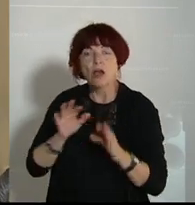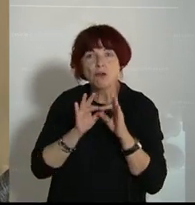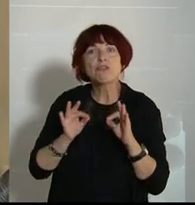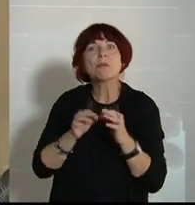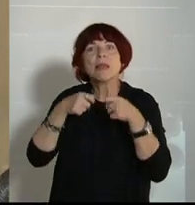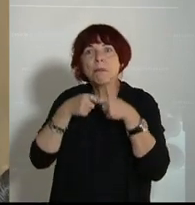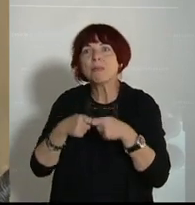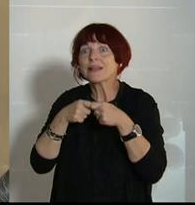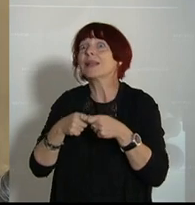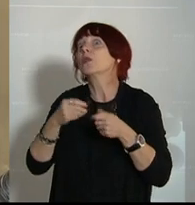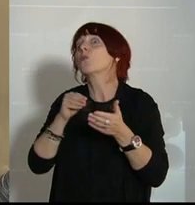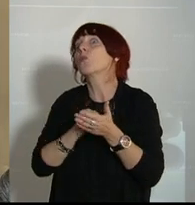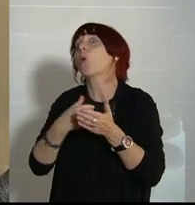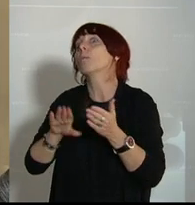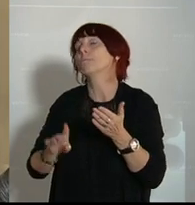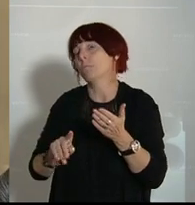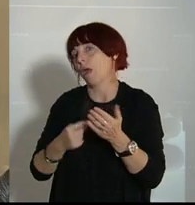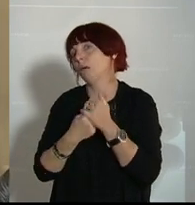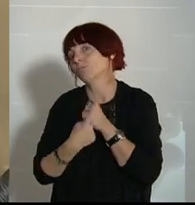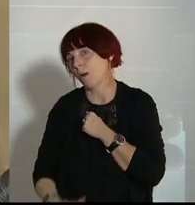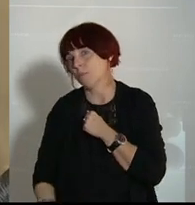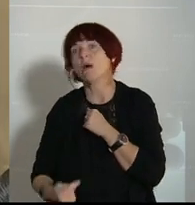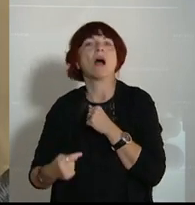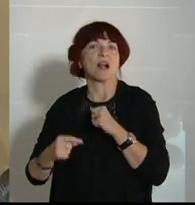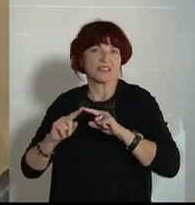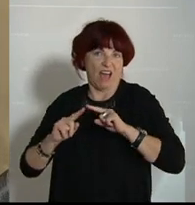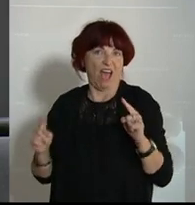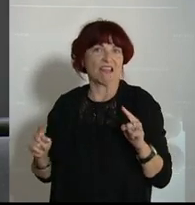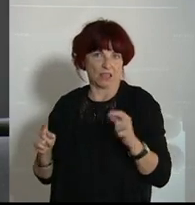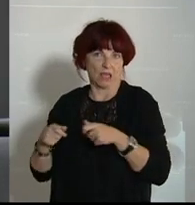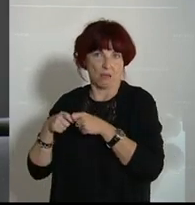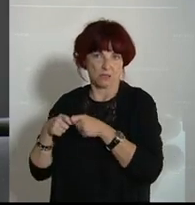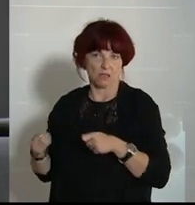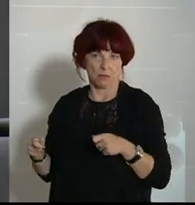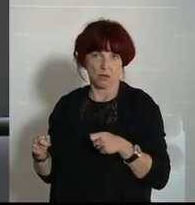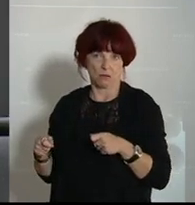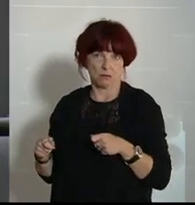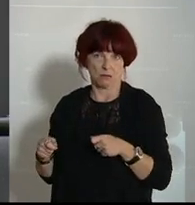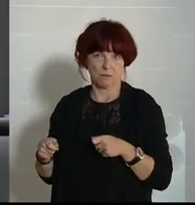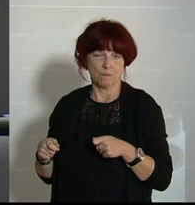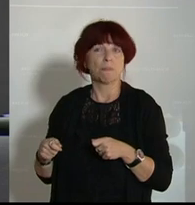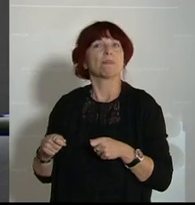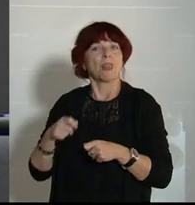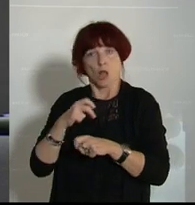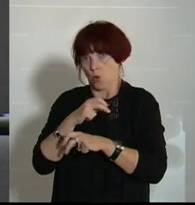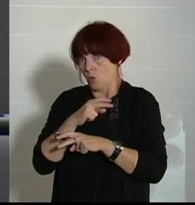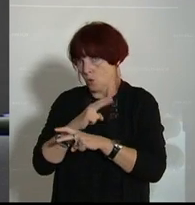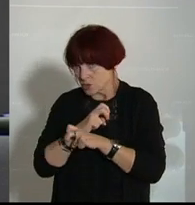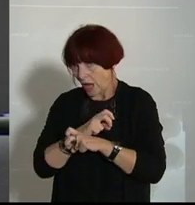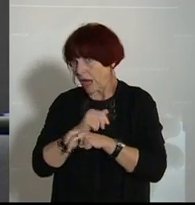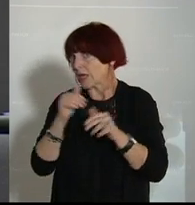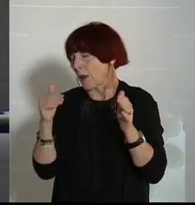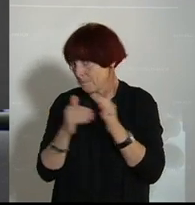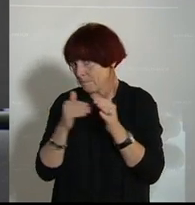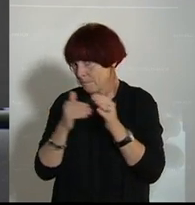als alle anderen es tun würden. Also es ist keine Hilfe für die Österreicherinnen und Österreicher. Nicht zu sehen, wie ein exportorientiertes,